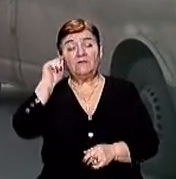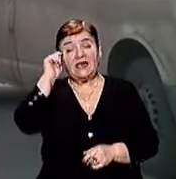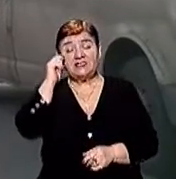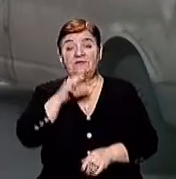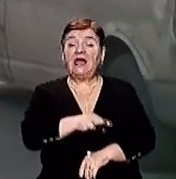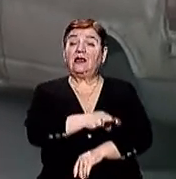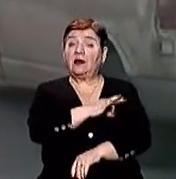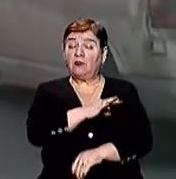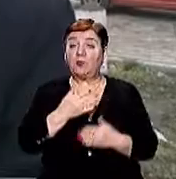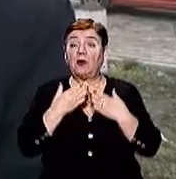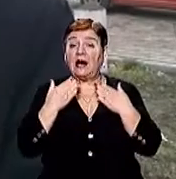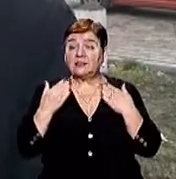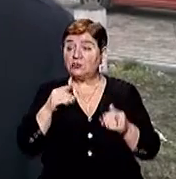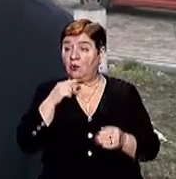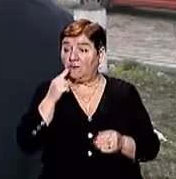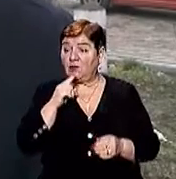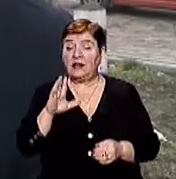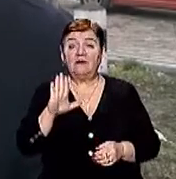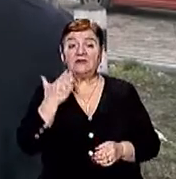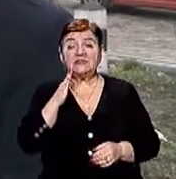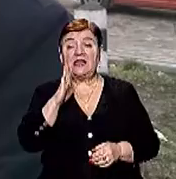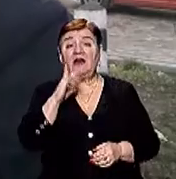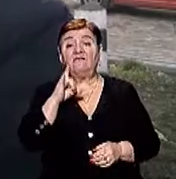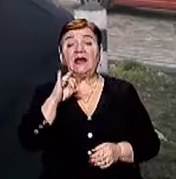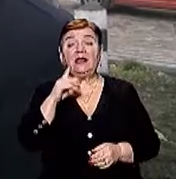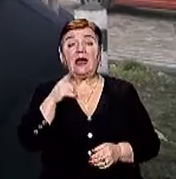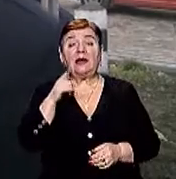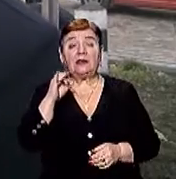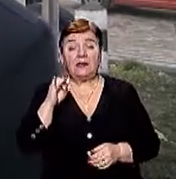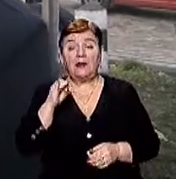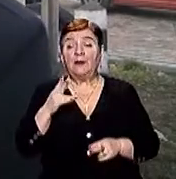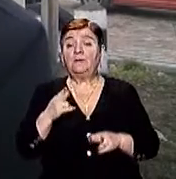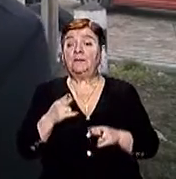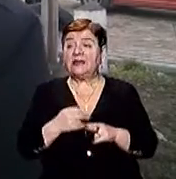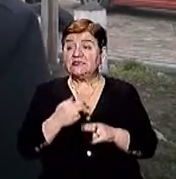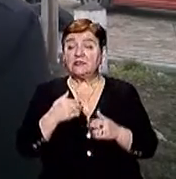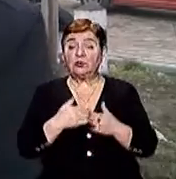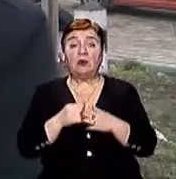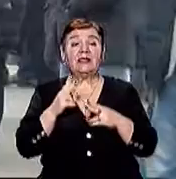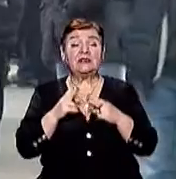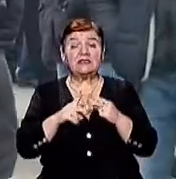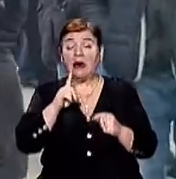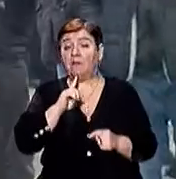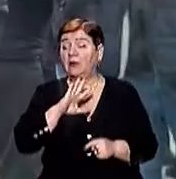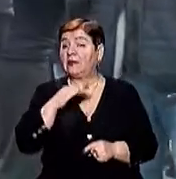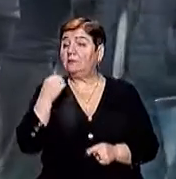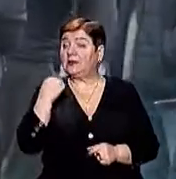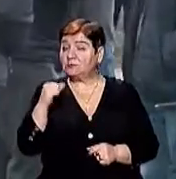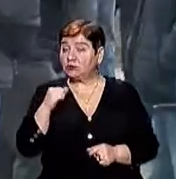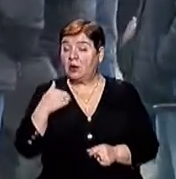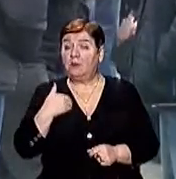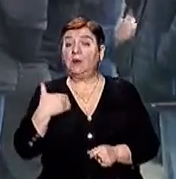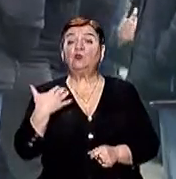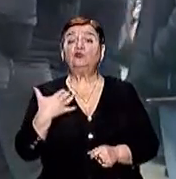та Рахова Про акцію розповідає мешканець Бодевлі Василь Войнагій Акція без кінця, доки ми не переможемо Ми вже об